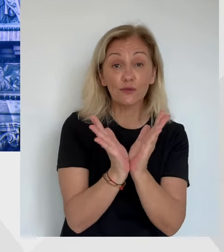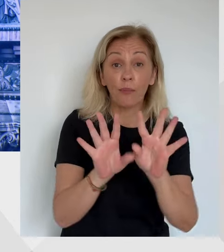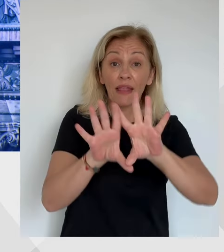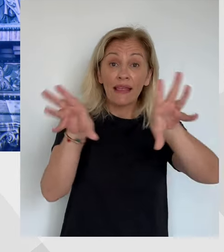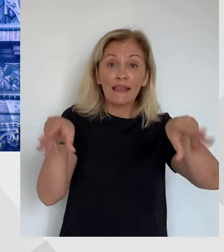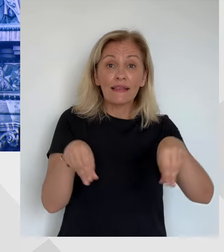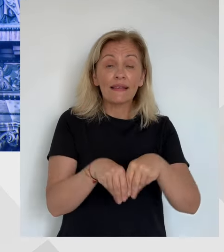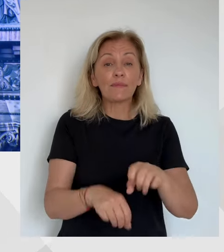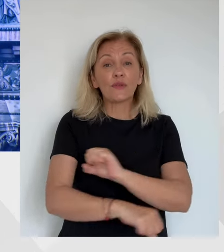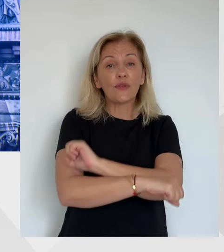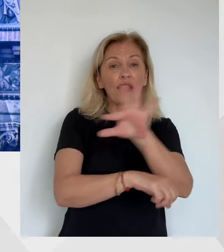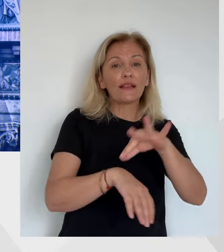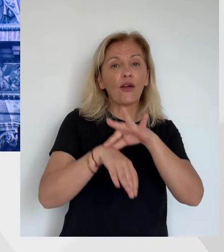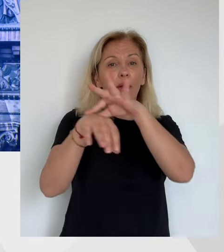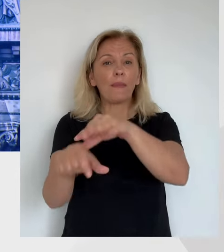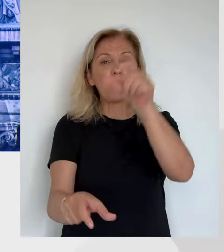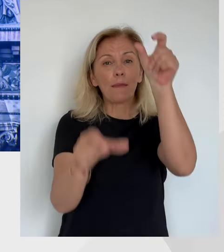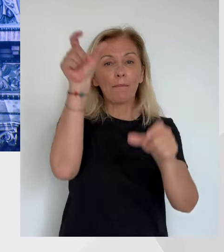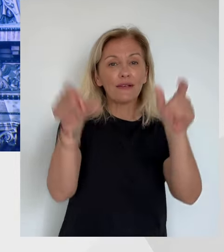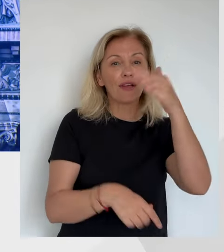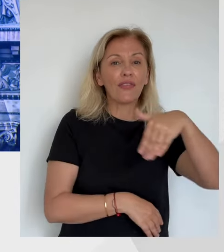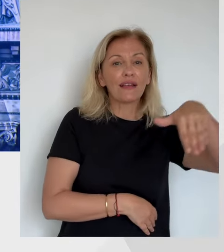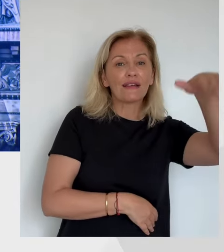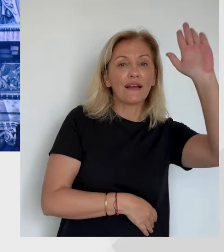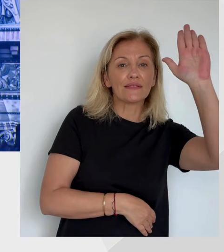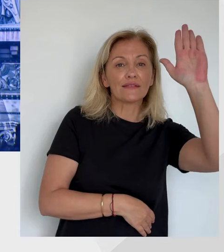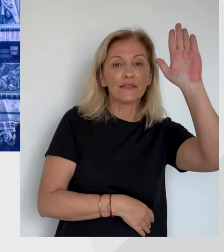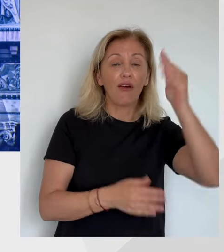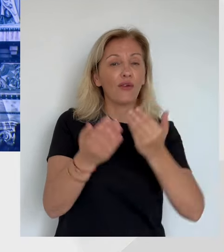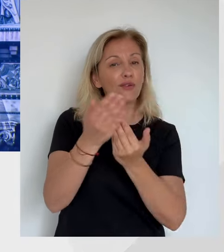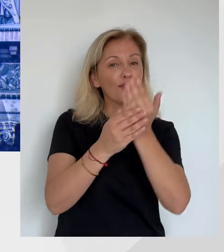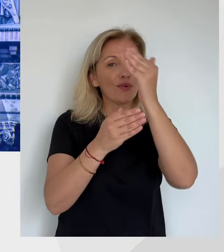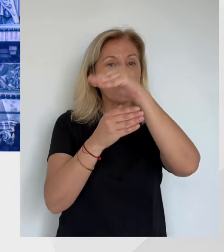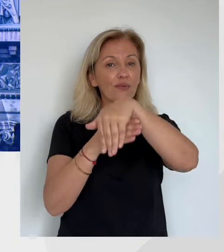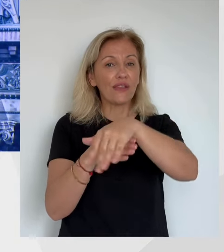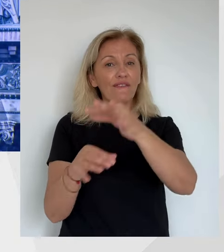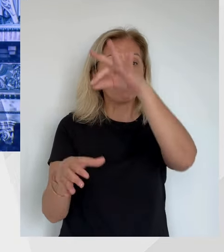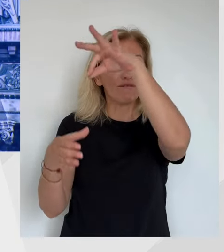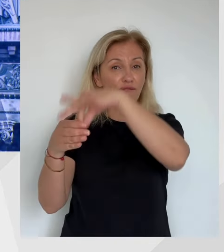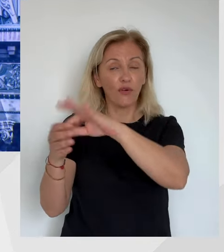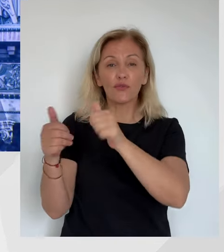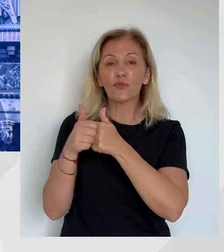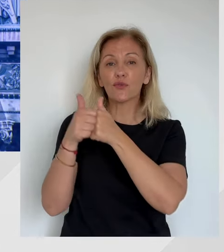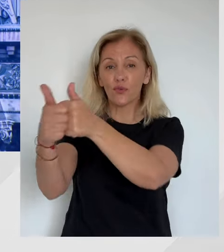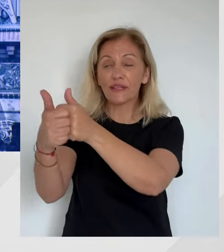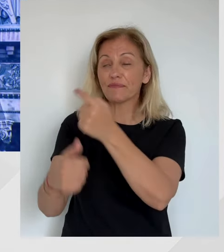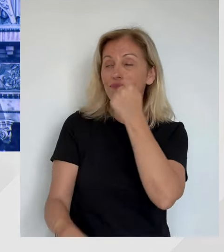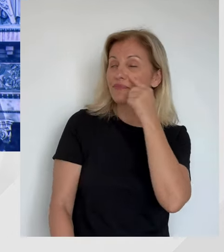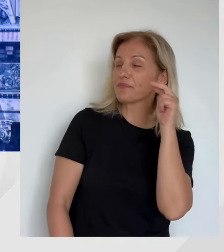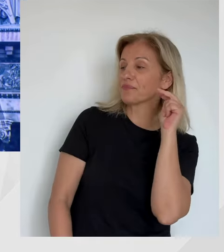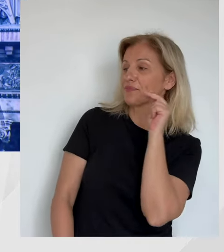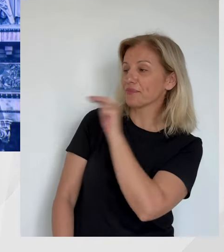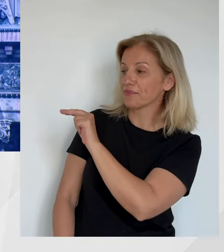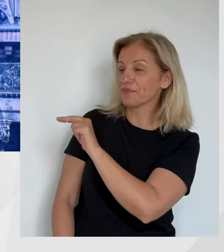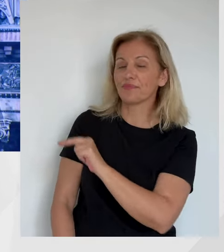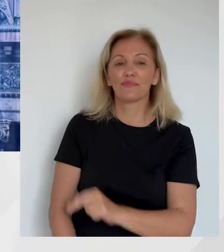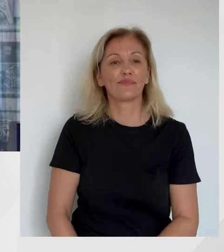'extrême sud. Stéphane Paul, Jean-Philippe Maté, Ilionel Loutienne et nos équipes ont suivi les candidats lors de leur vote. Regardez.